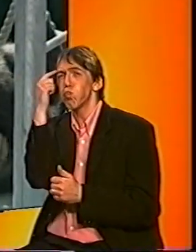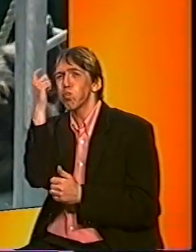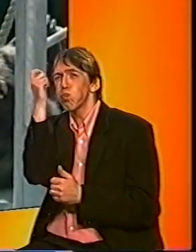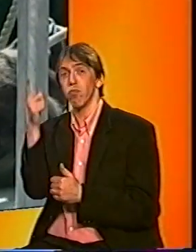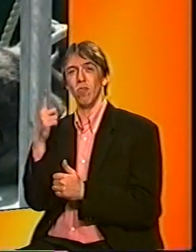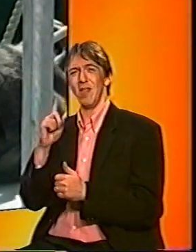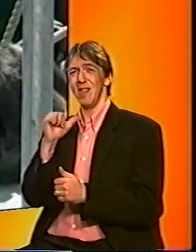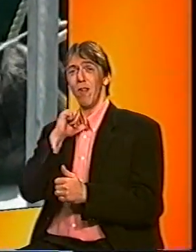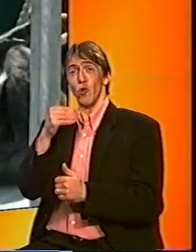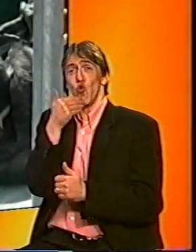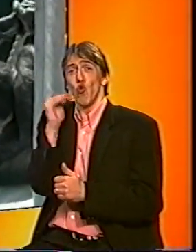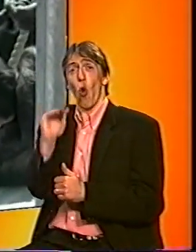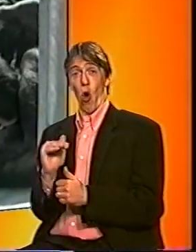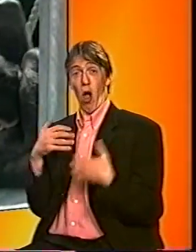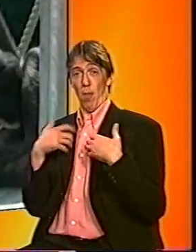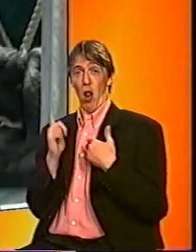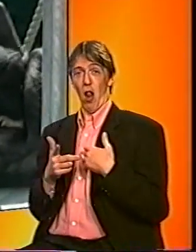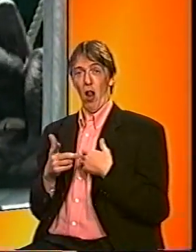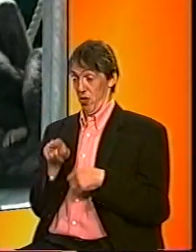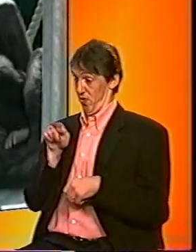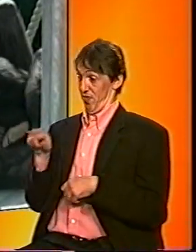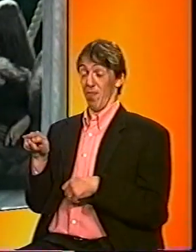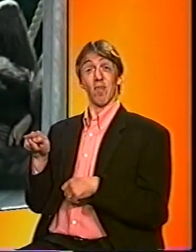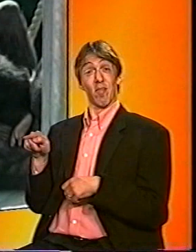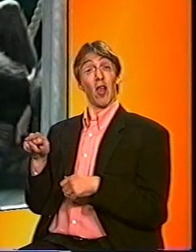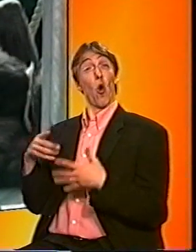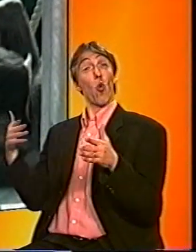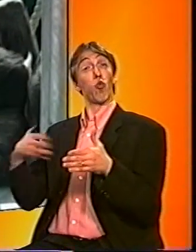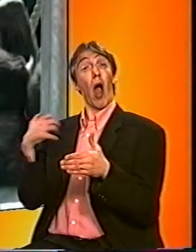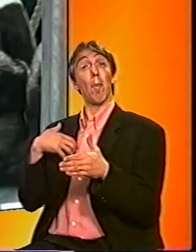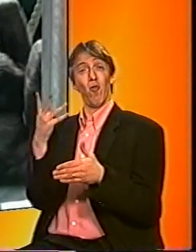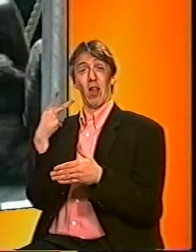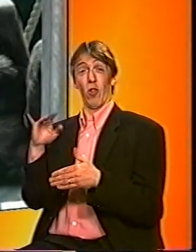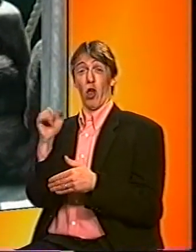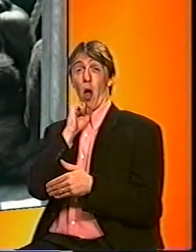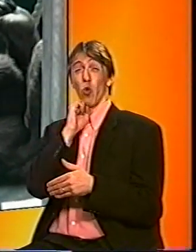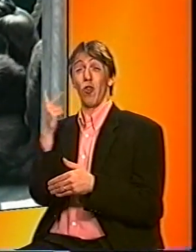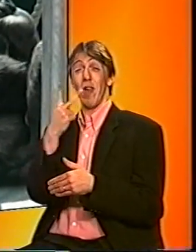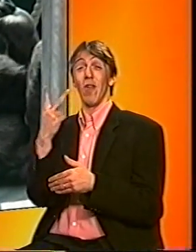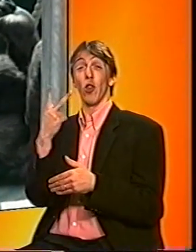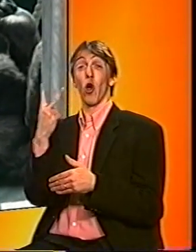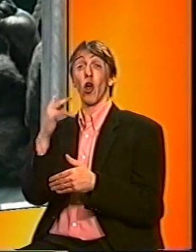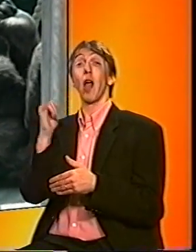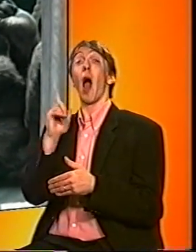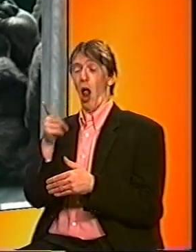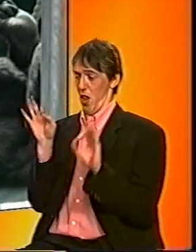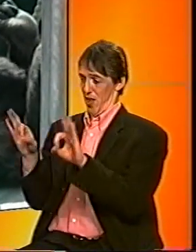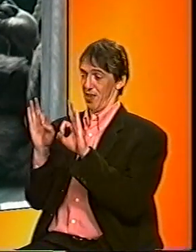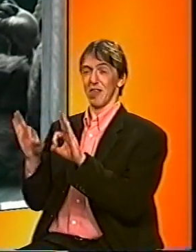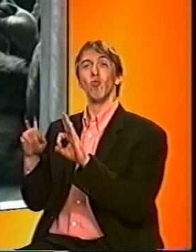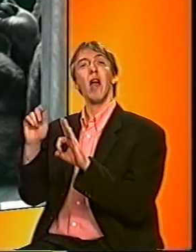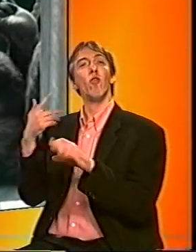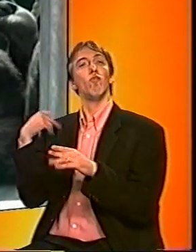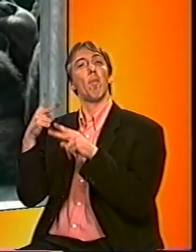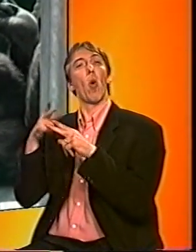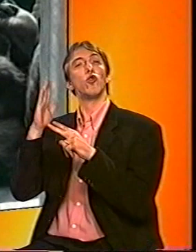Ai-chan is 24 jaar. Ze krijgt al 22 jaar les. Ze is er even tussenuit geweest omdat ze een jonkie kreeg. Maar nu haar